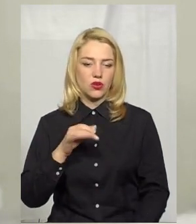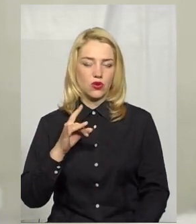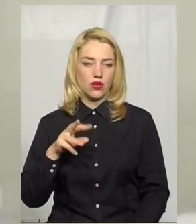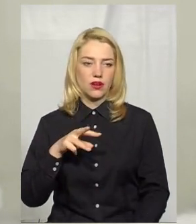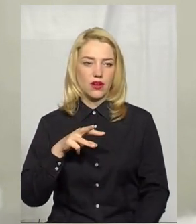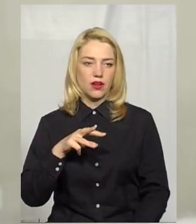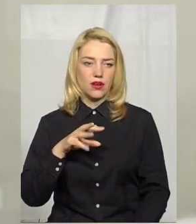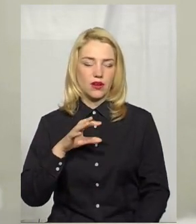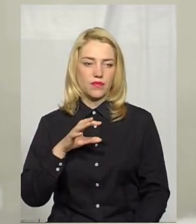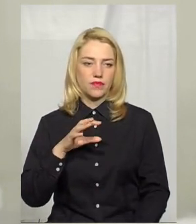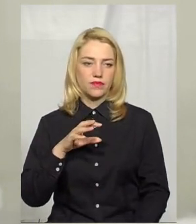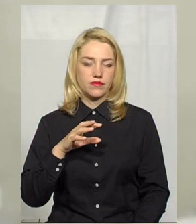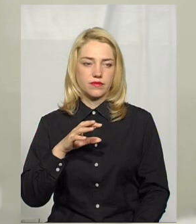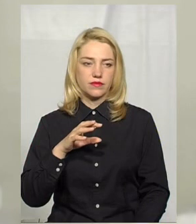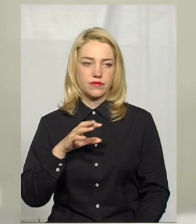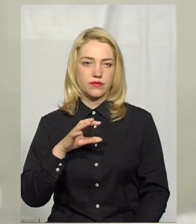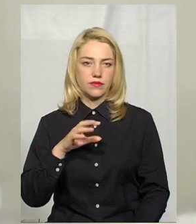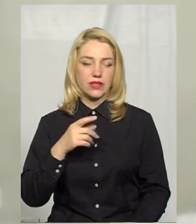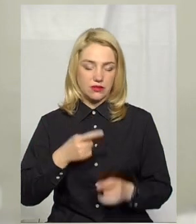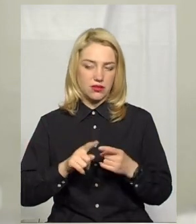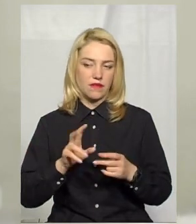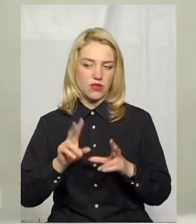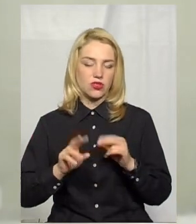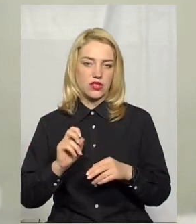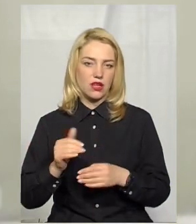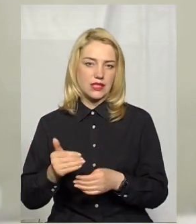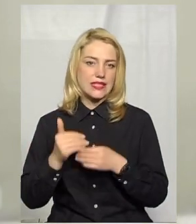Олега Це теж стимул